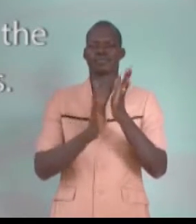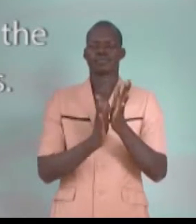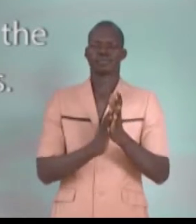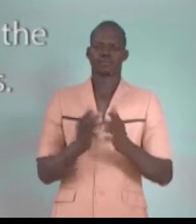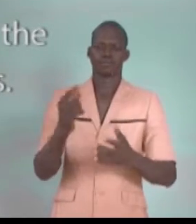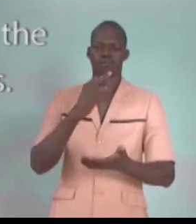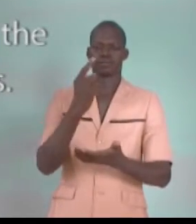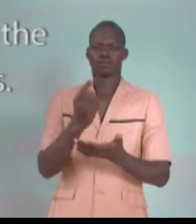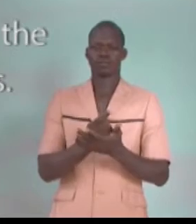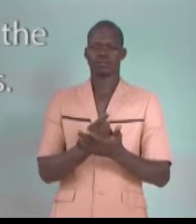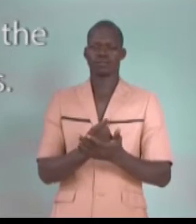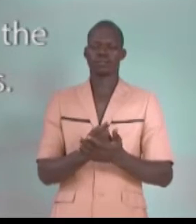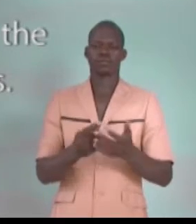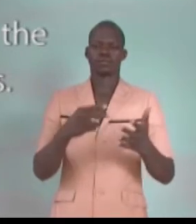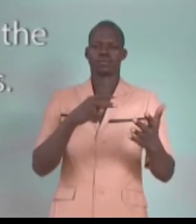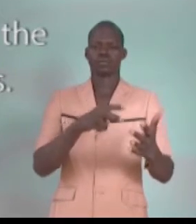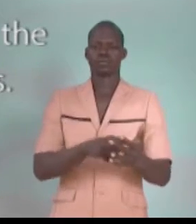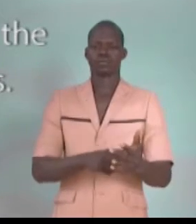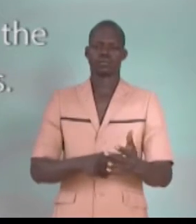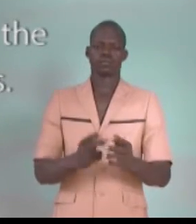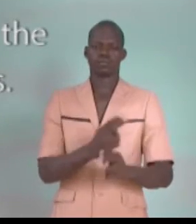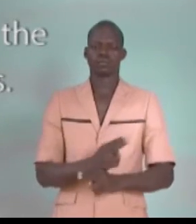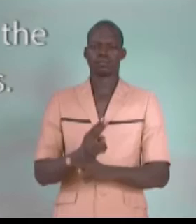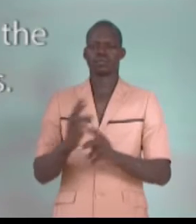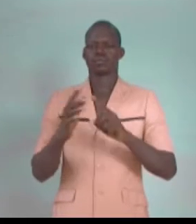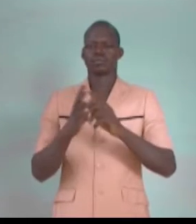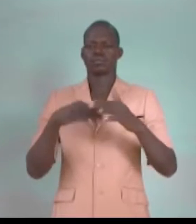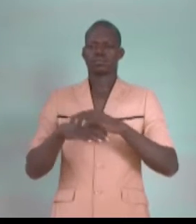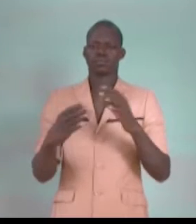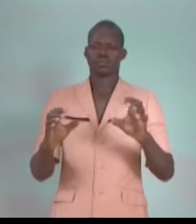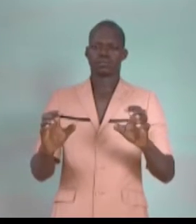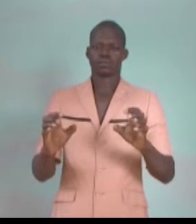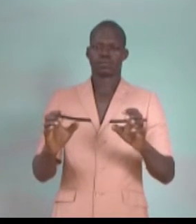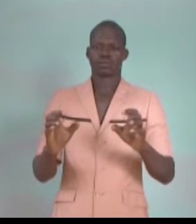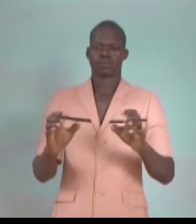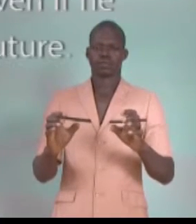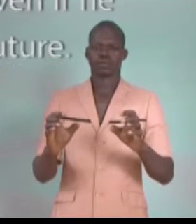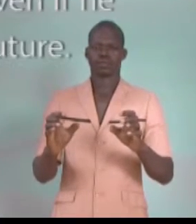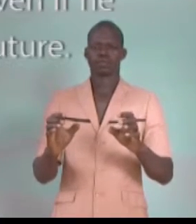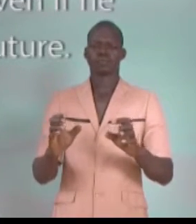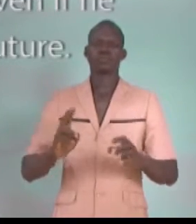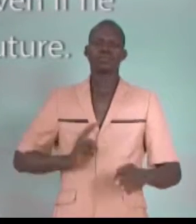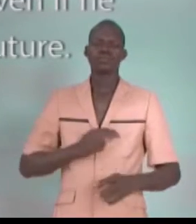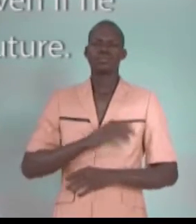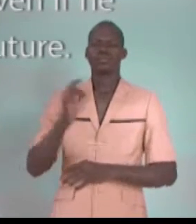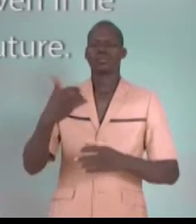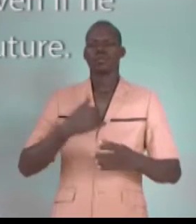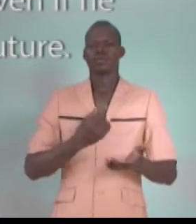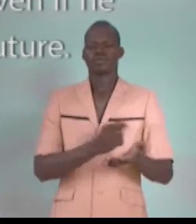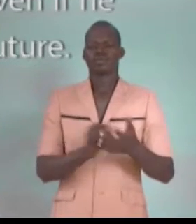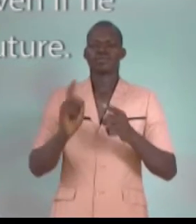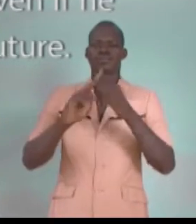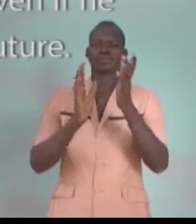il un parking, je m'arrête là-bas, je garde mon vélo et je rentre à la classe. Nous l'avons inscrit à l'école